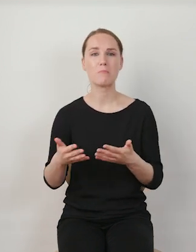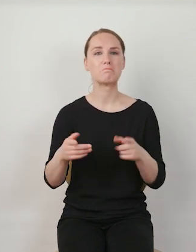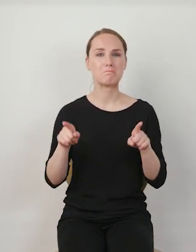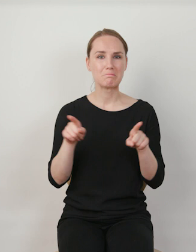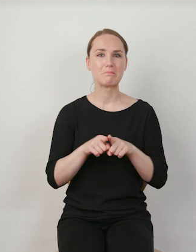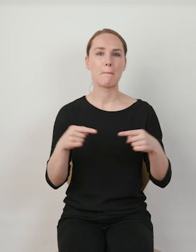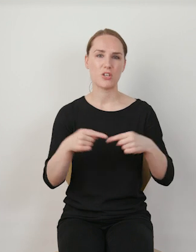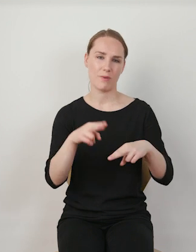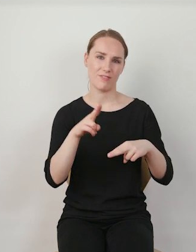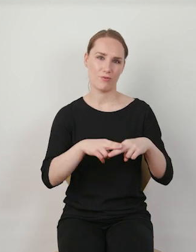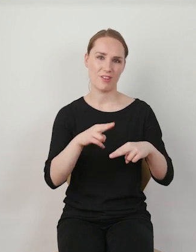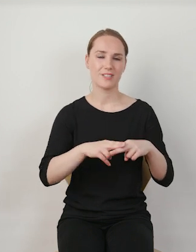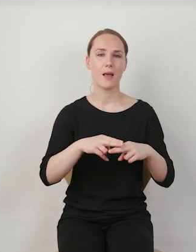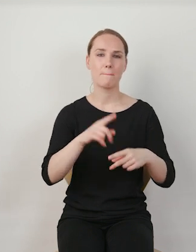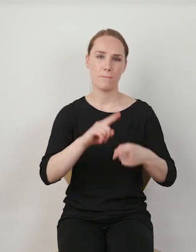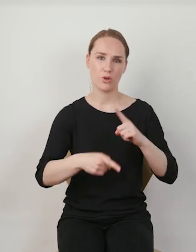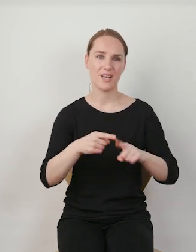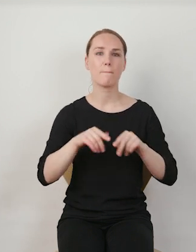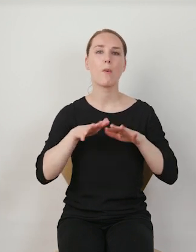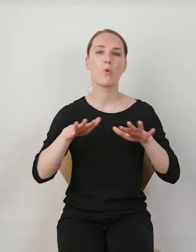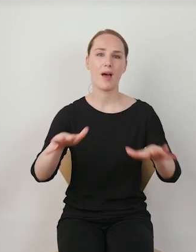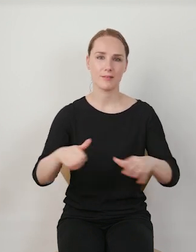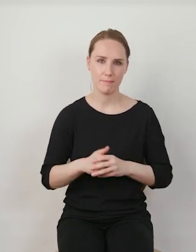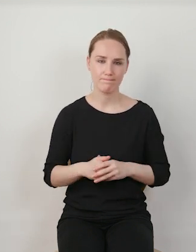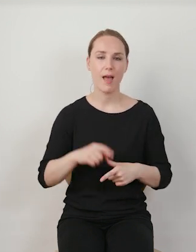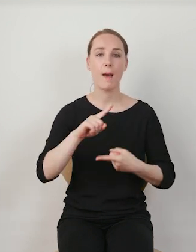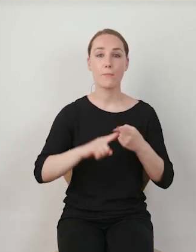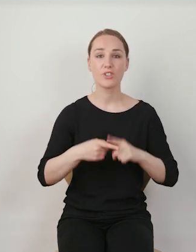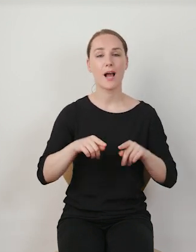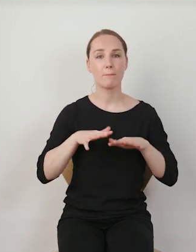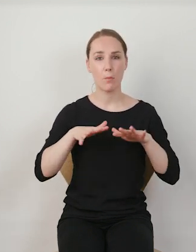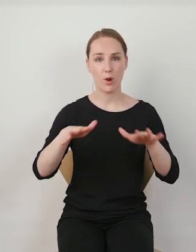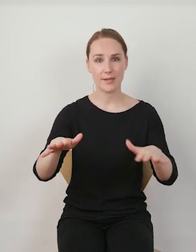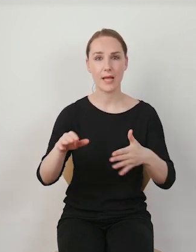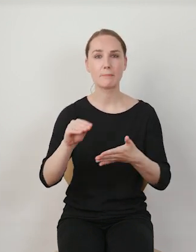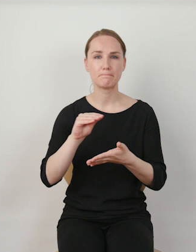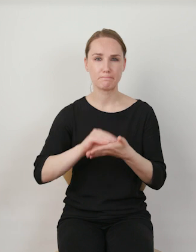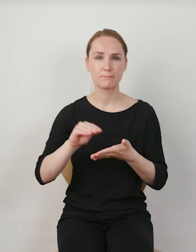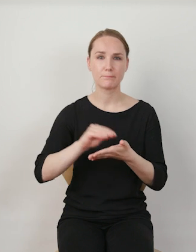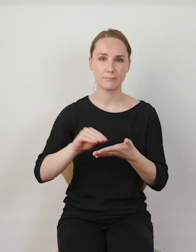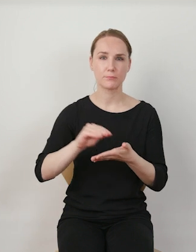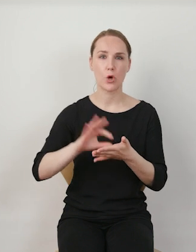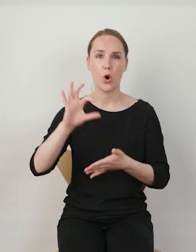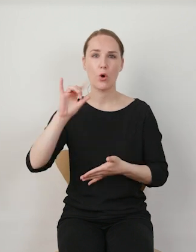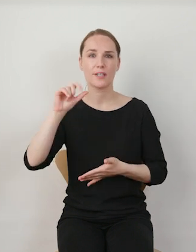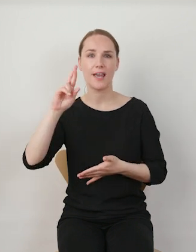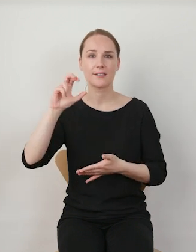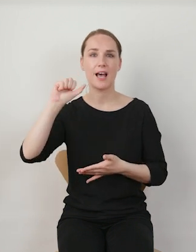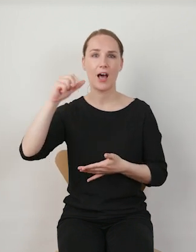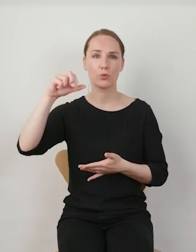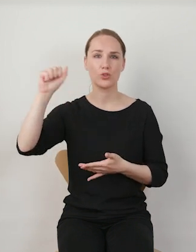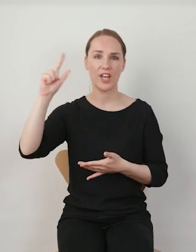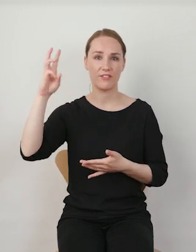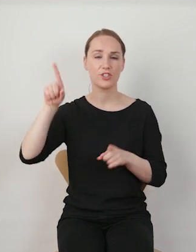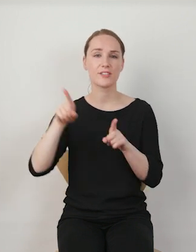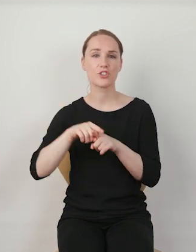zaliczany do narzędzi polityki popularnej. Pojęcie polityki popularnej opisują między innymi Olgiert Anusewicz i Dorota